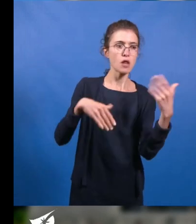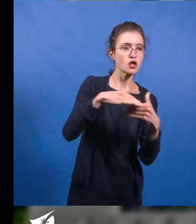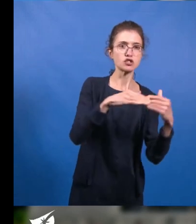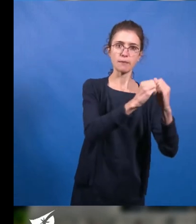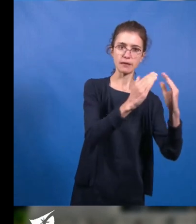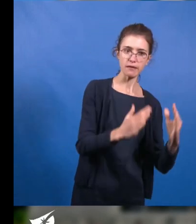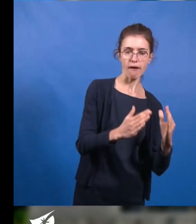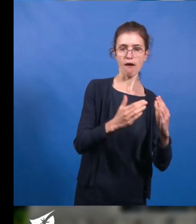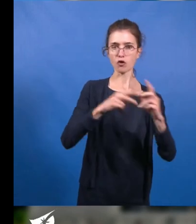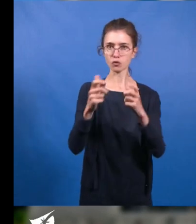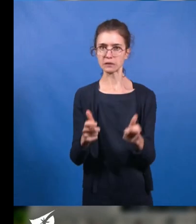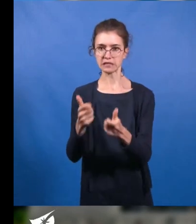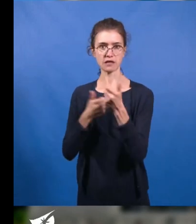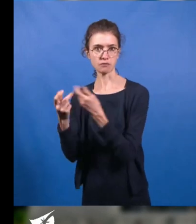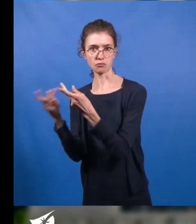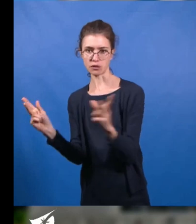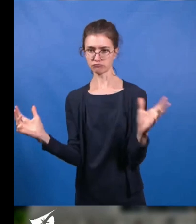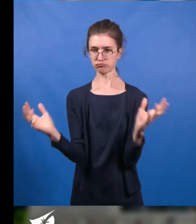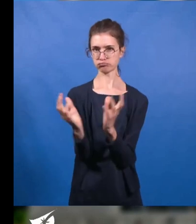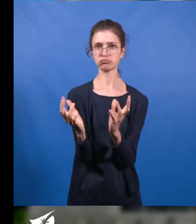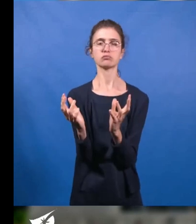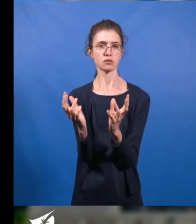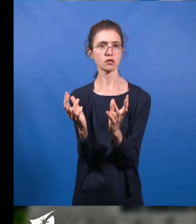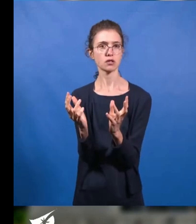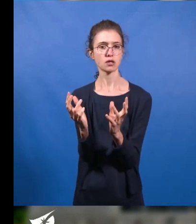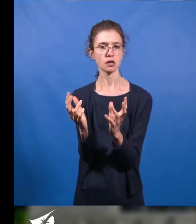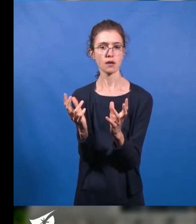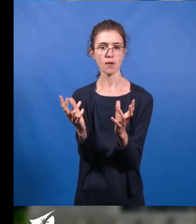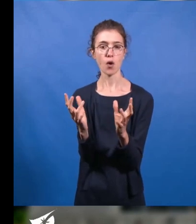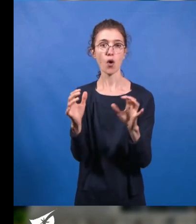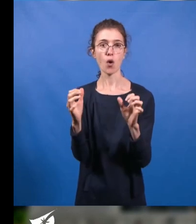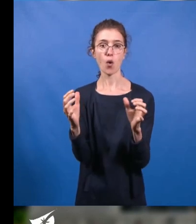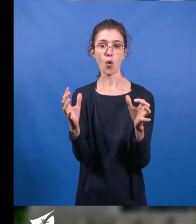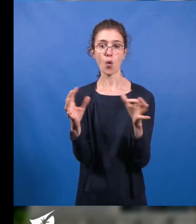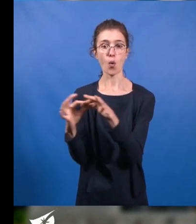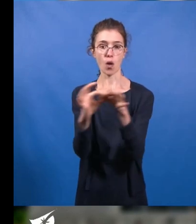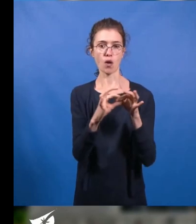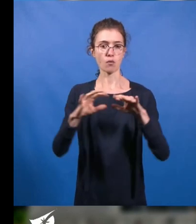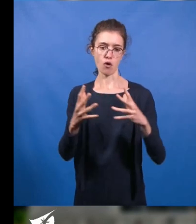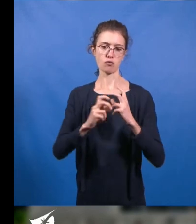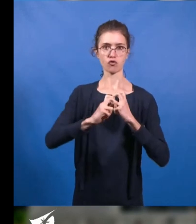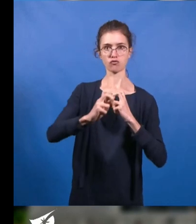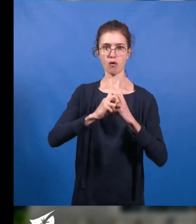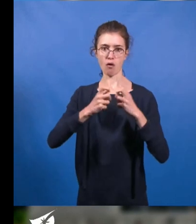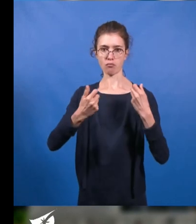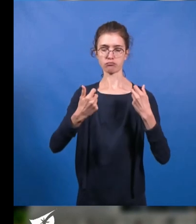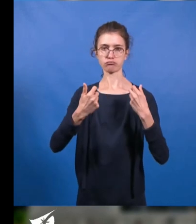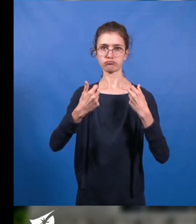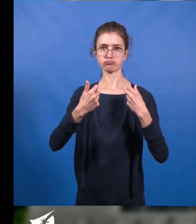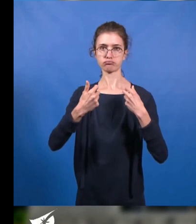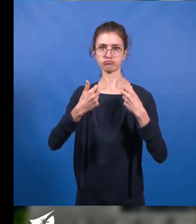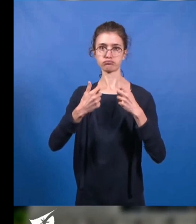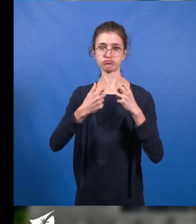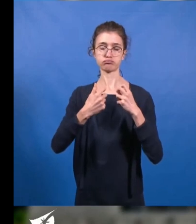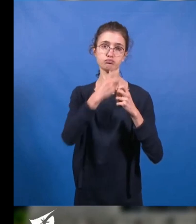services publics, ensemble reliés par un réseau efficace de transports en commun et de voies de circulation douces. Compte tenu de